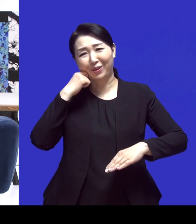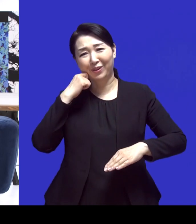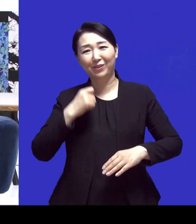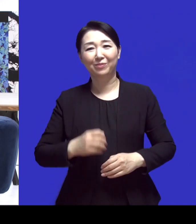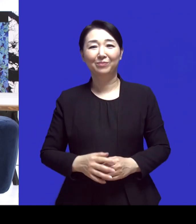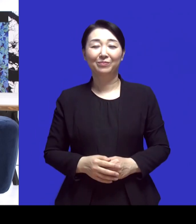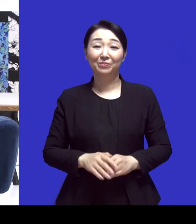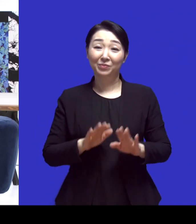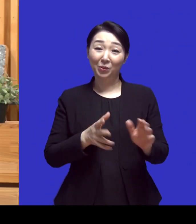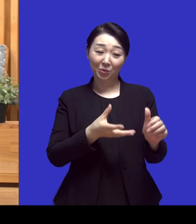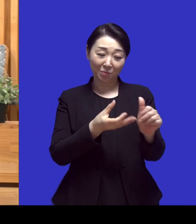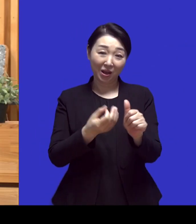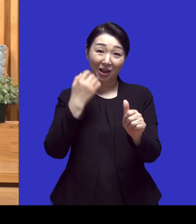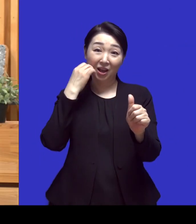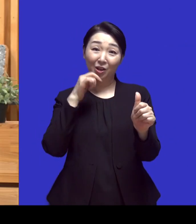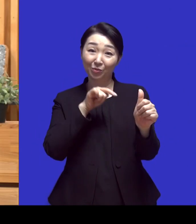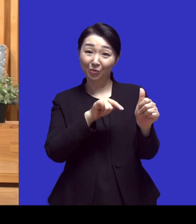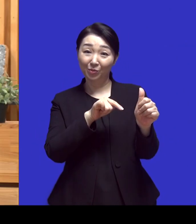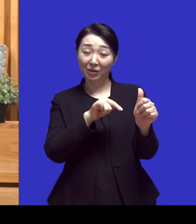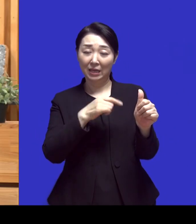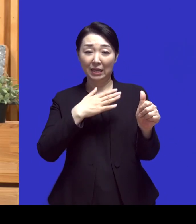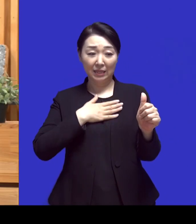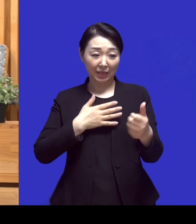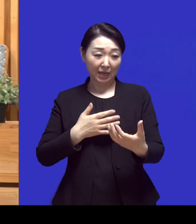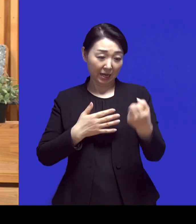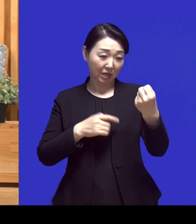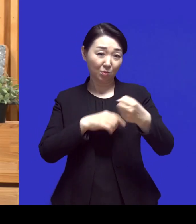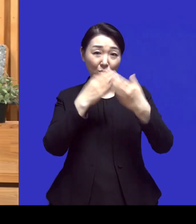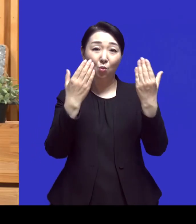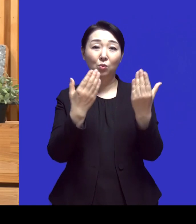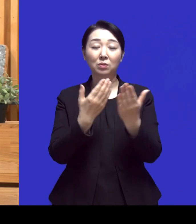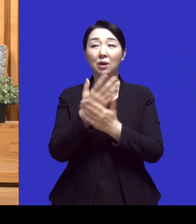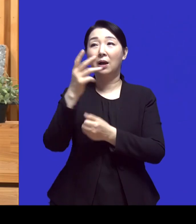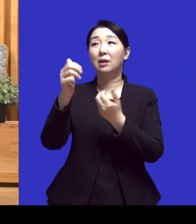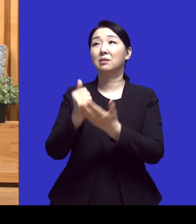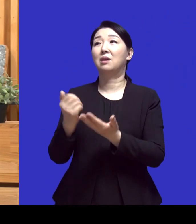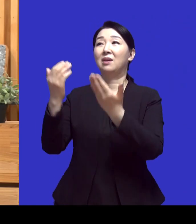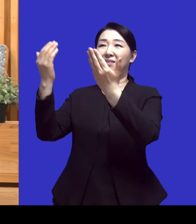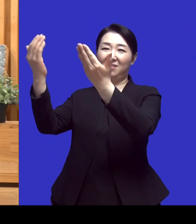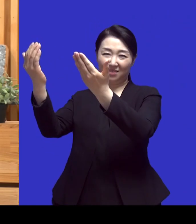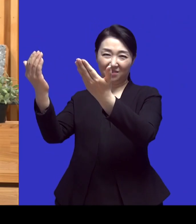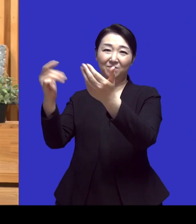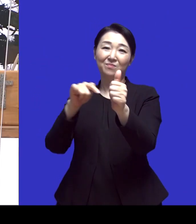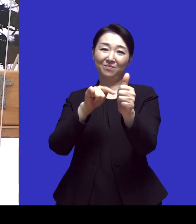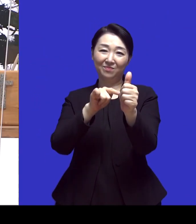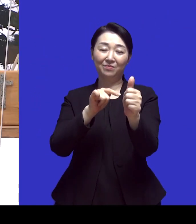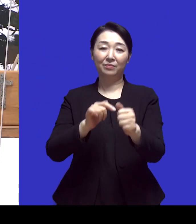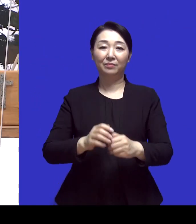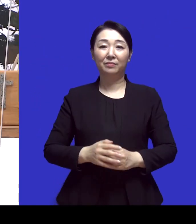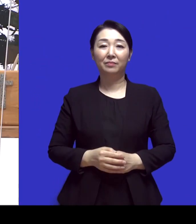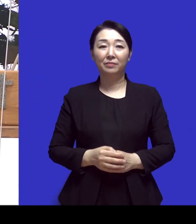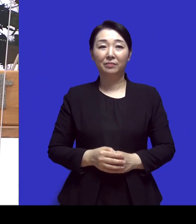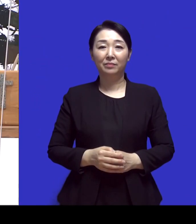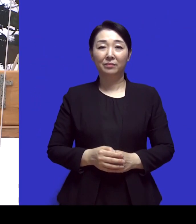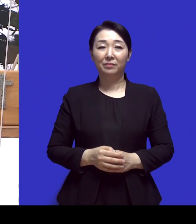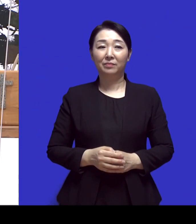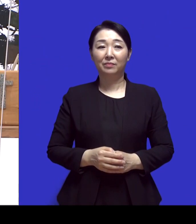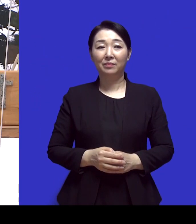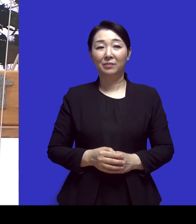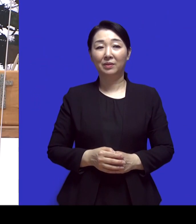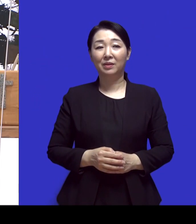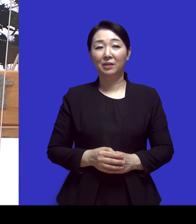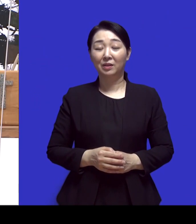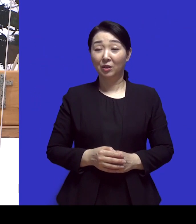오늘 모실 초대손님은 내가 가진 모든 것을 하나님께 바치신 그런 분이라고 합니다 네 간담 체외과